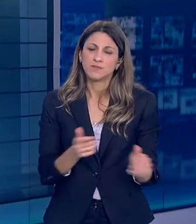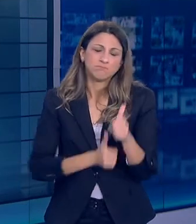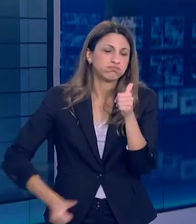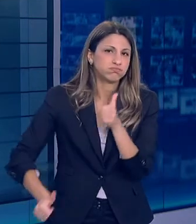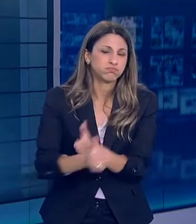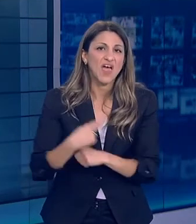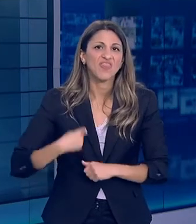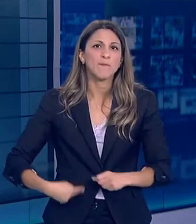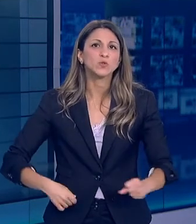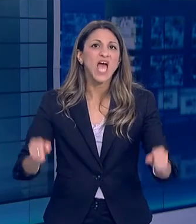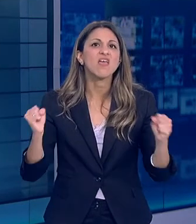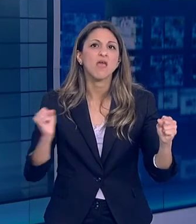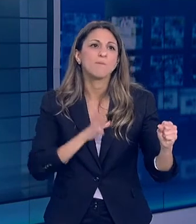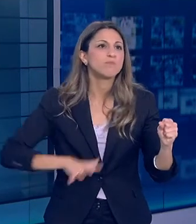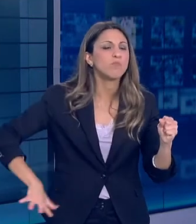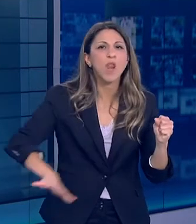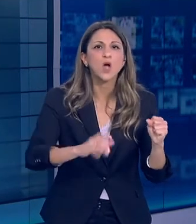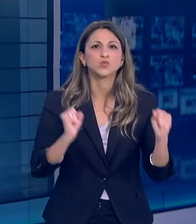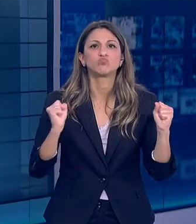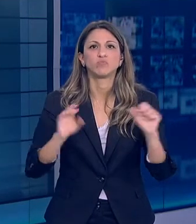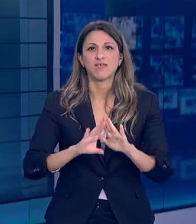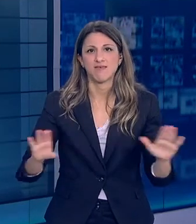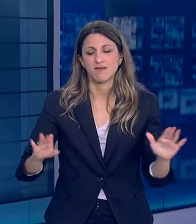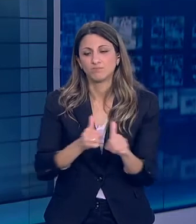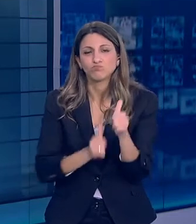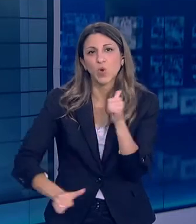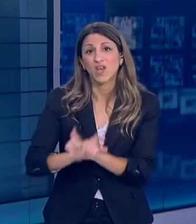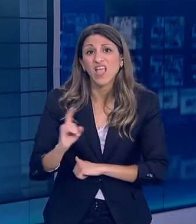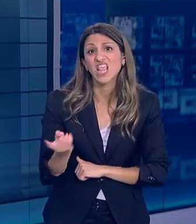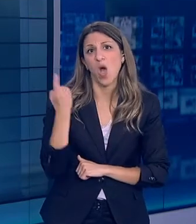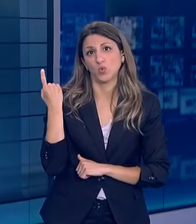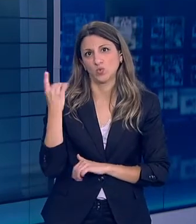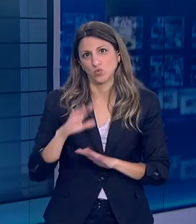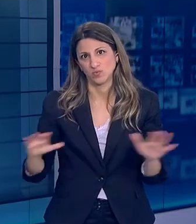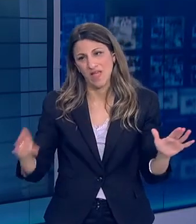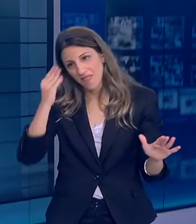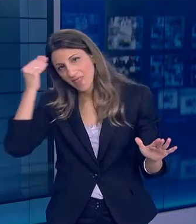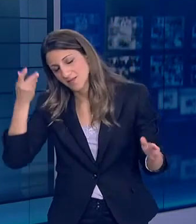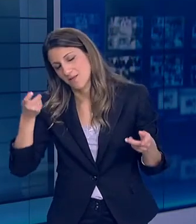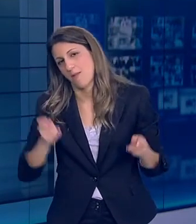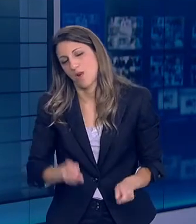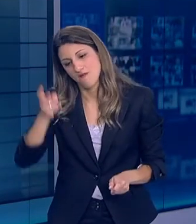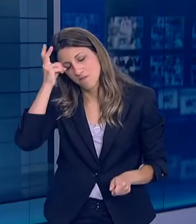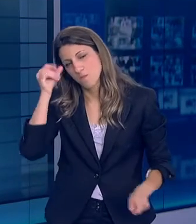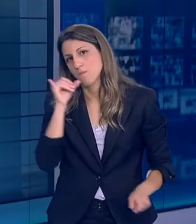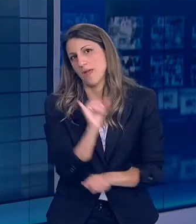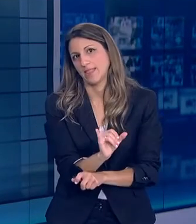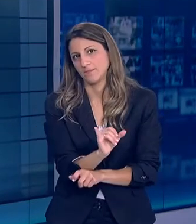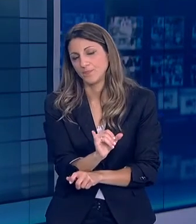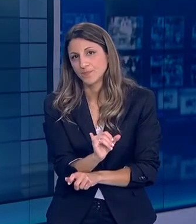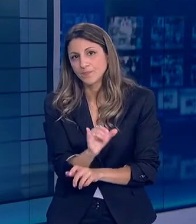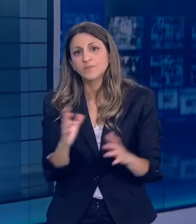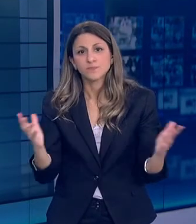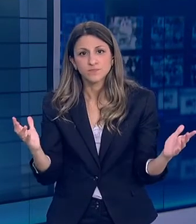βγήκε περισσότερο μπροστά από την οικονομία Σε όλες τις εκφάνσεις της ζωής Και αυτή τη στιγμή η οικονομία Και η πολιτική ακολουθεί